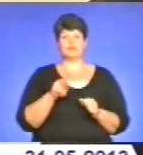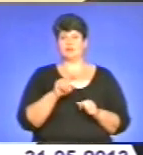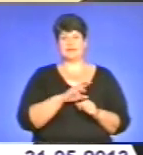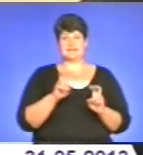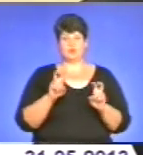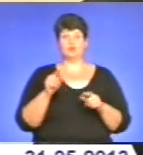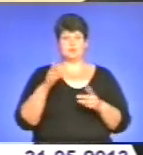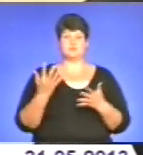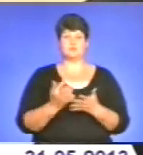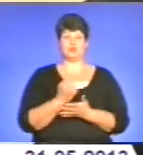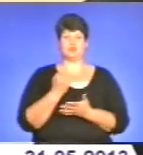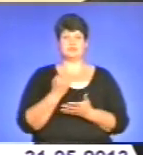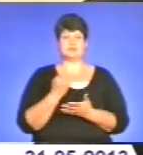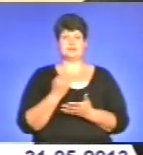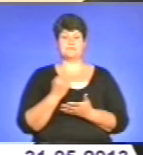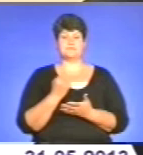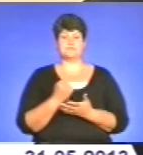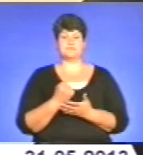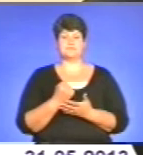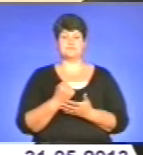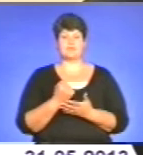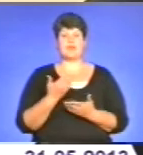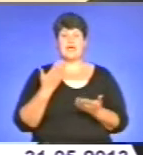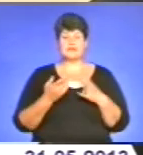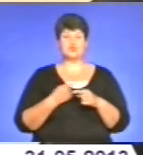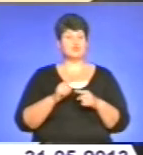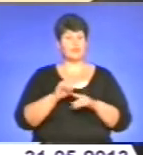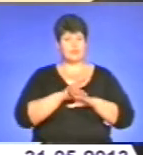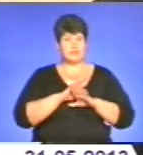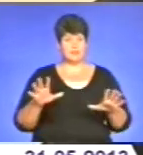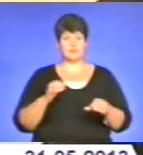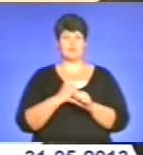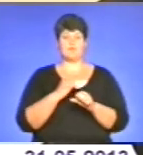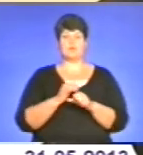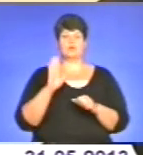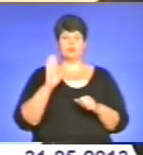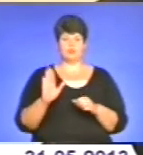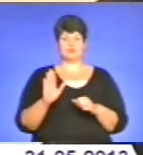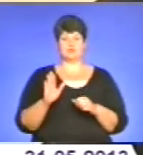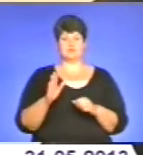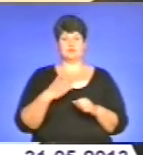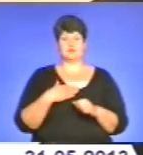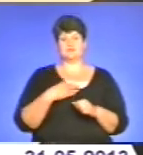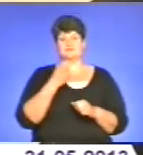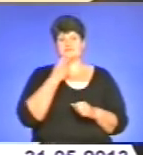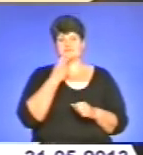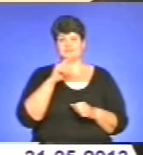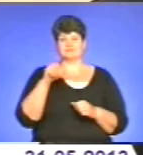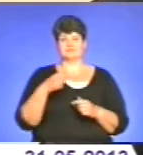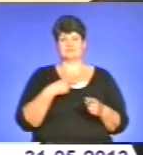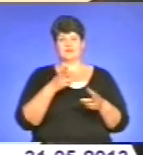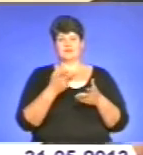то це тоді у нас вийшається. А якщо цього ми не будемо робити, тоді буде сарказм, буде сміятися, будуть